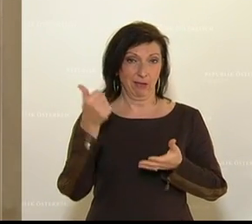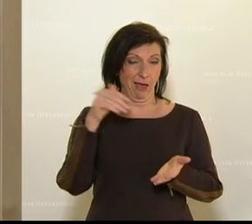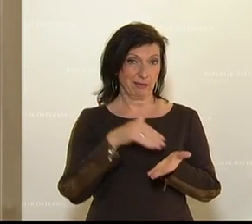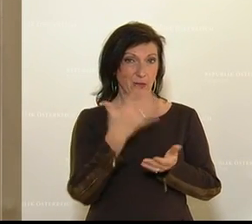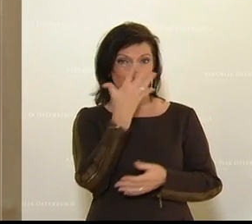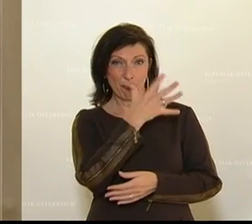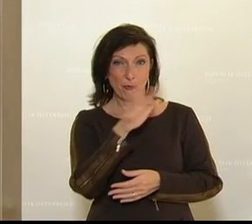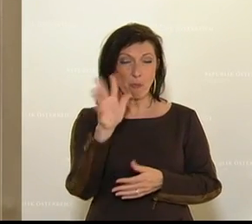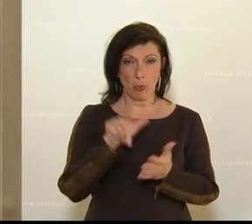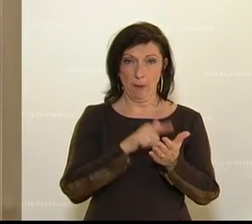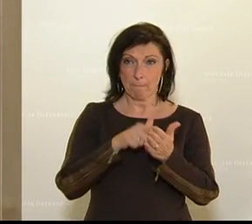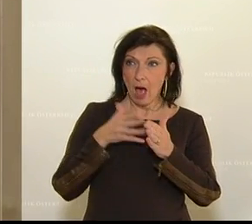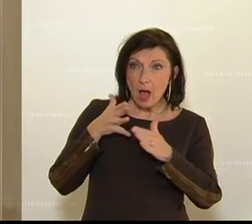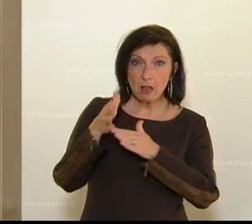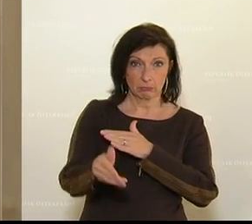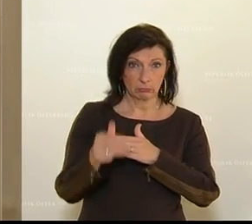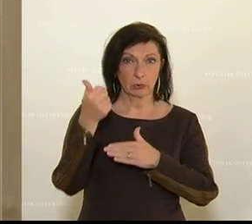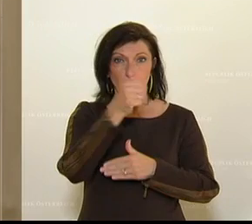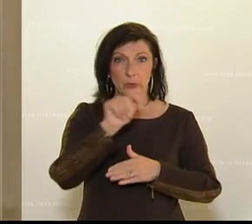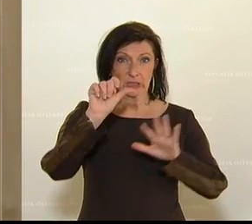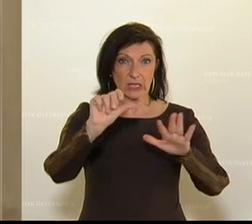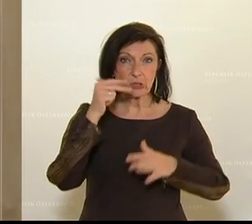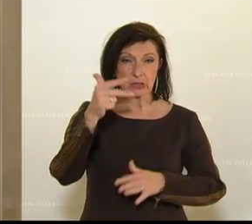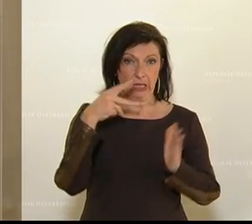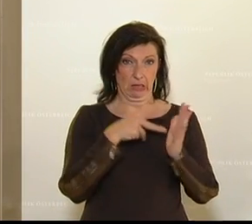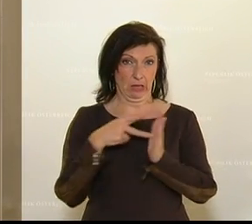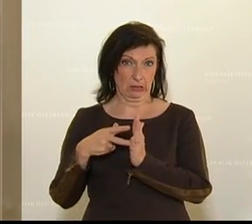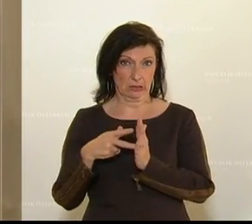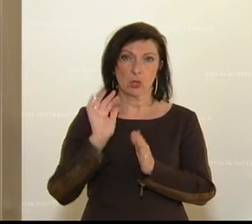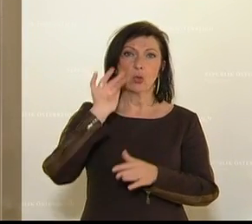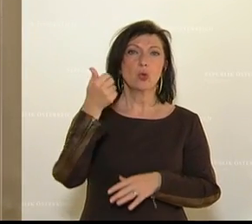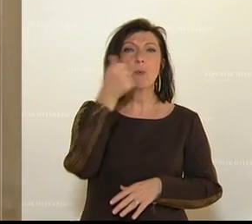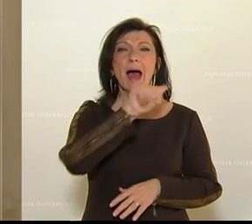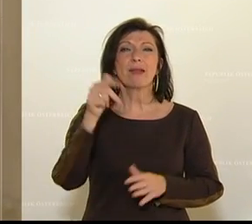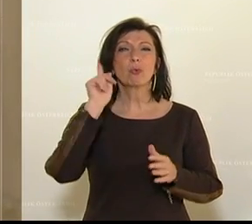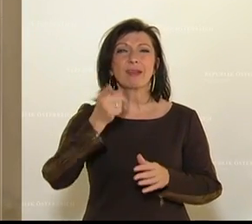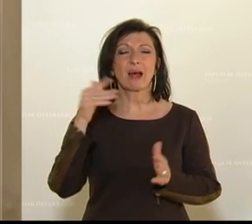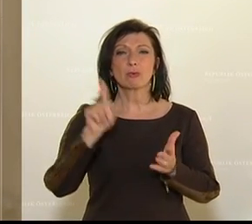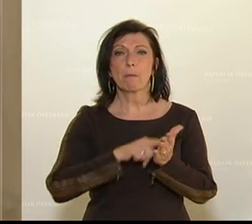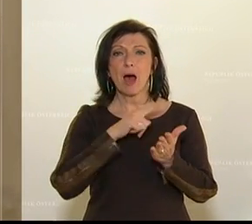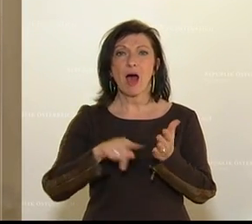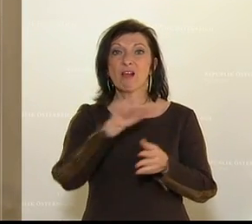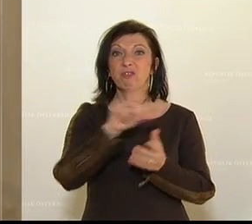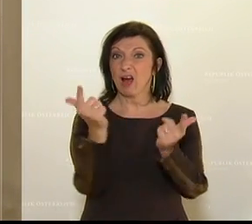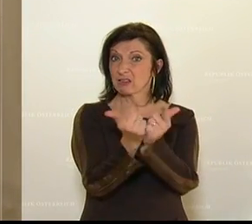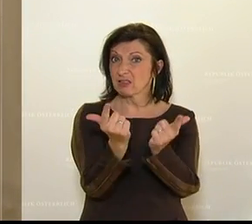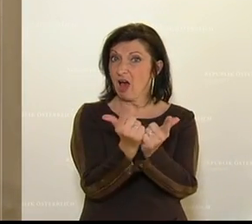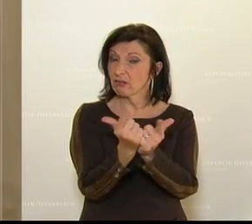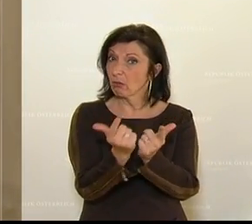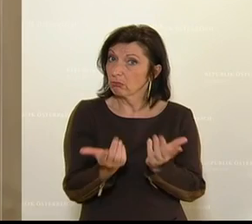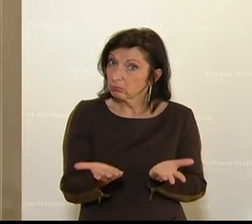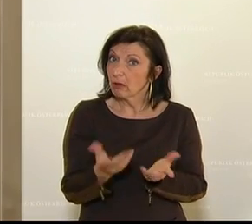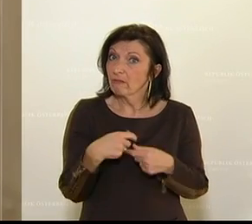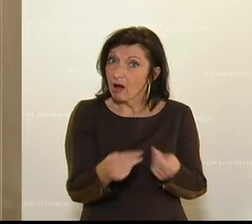Interventionen, 136 Tests. Über 100.000 Mal wurde die Fachzeitschrift der Konsument